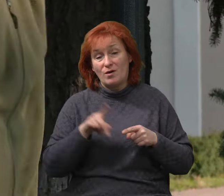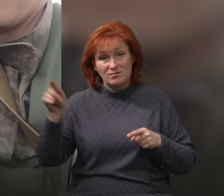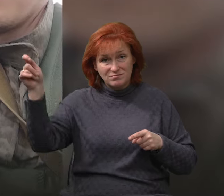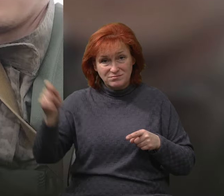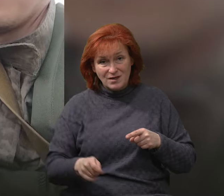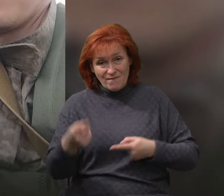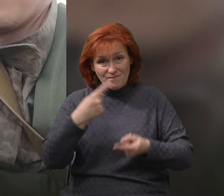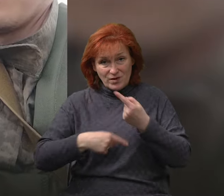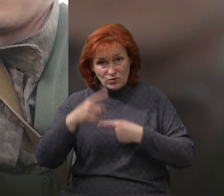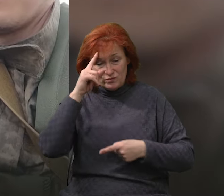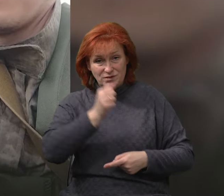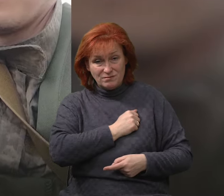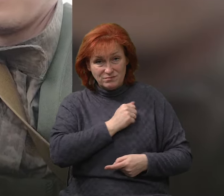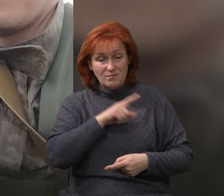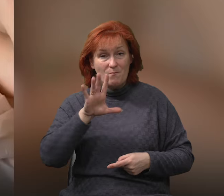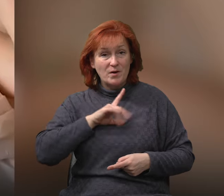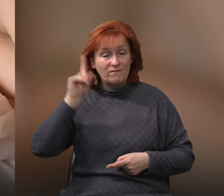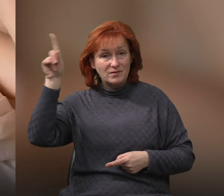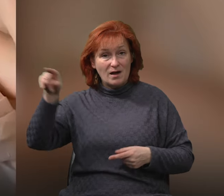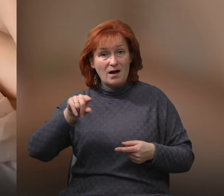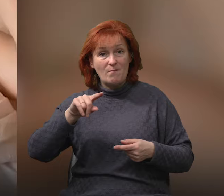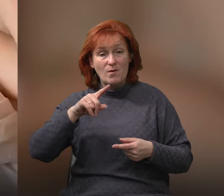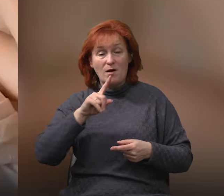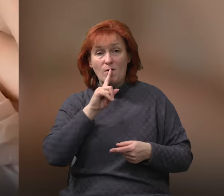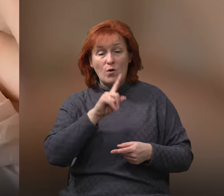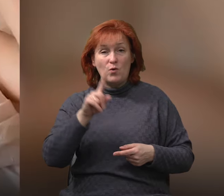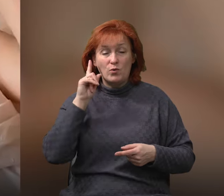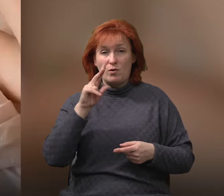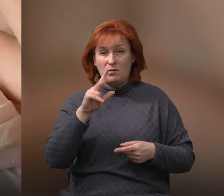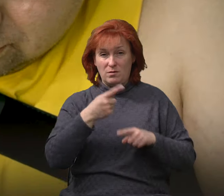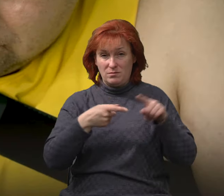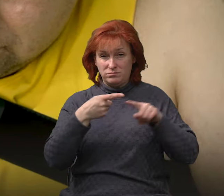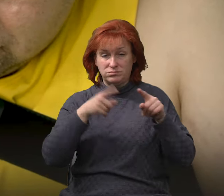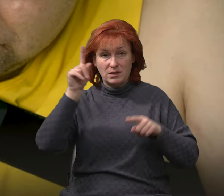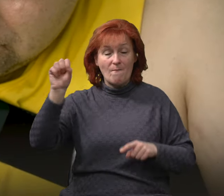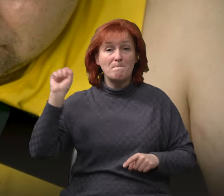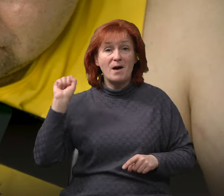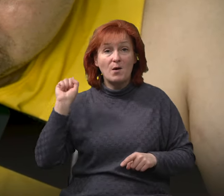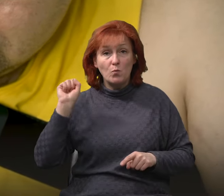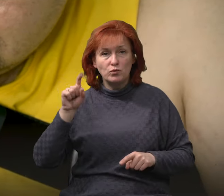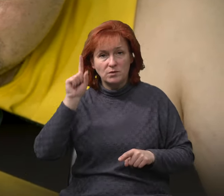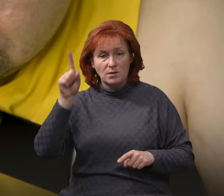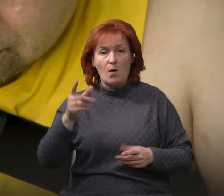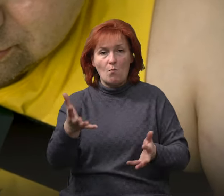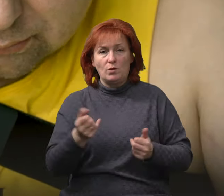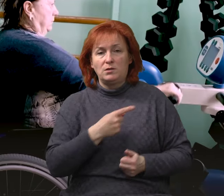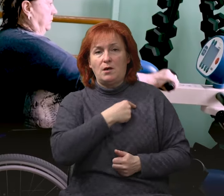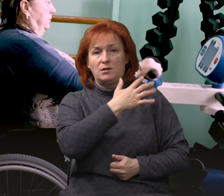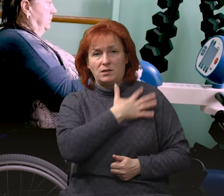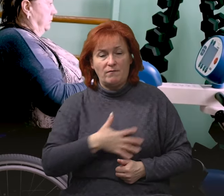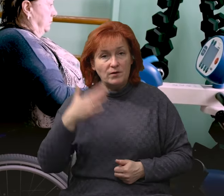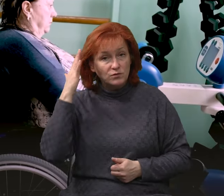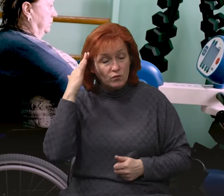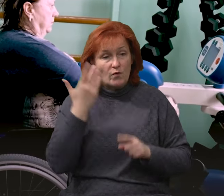поранення, яке він отримав на Бахмутському напрямку півтора роки тому. Тоді російський снайпер поцілив чоловікові в голову та вбив